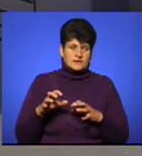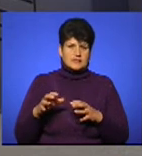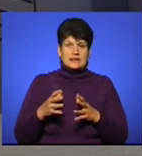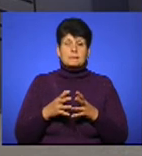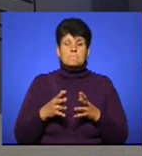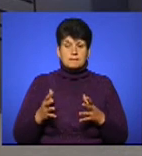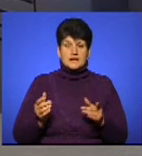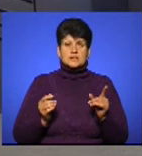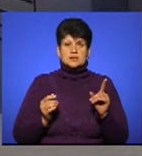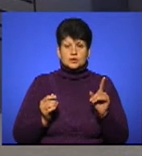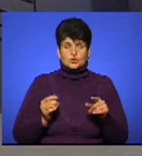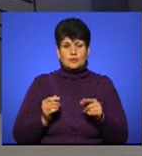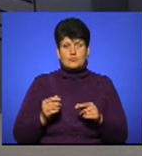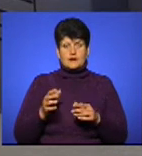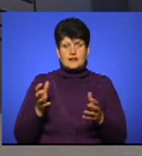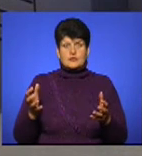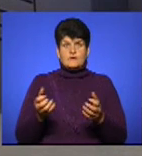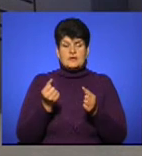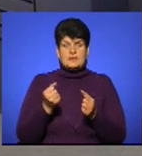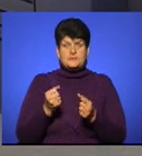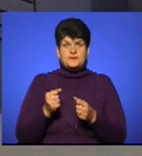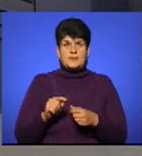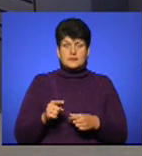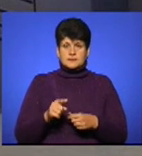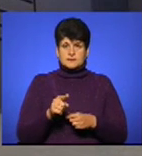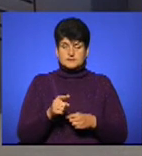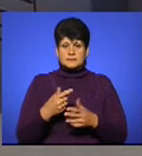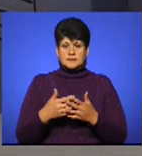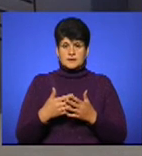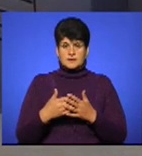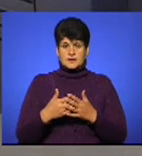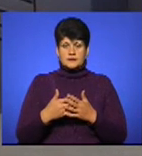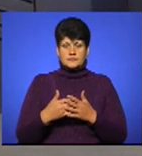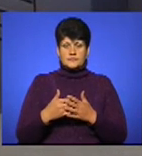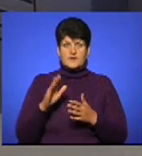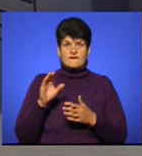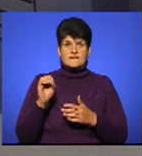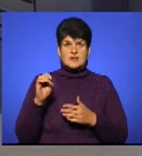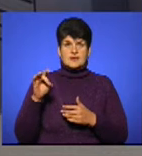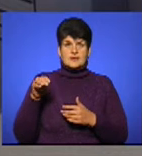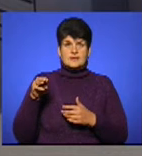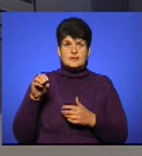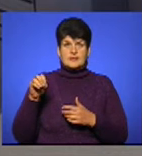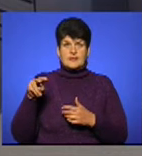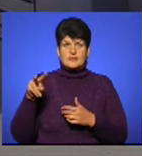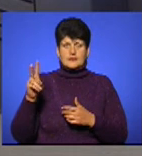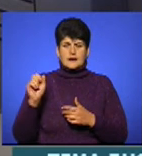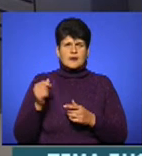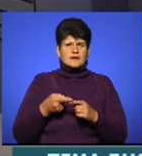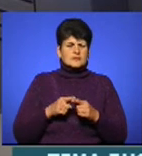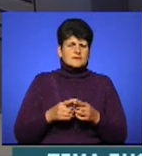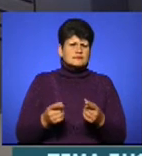привести приклад, ми відловлювали гризонів, наприклад, в рочищі вертелка, і там дуже висока